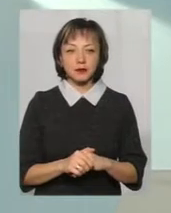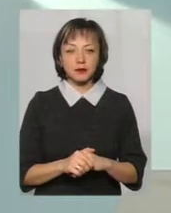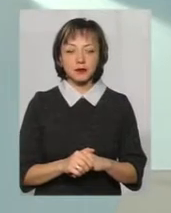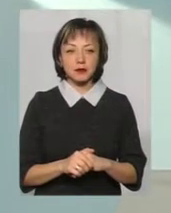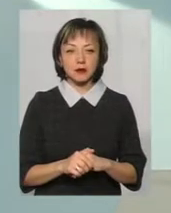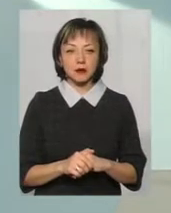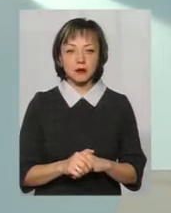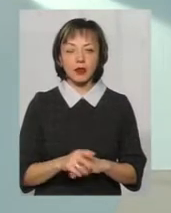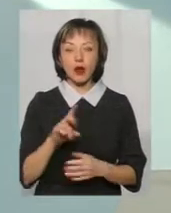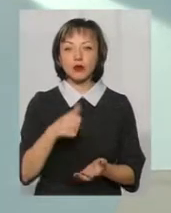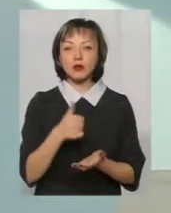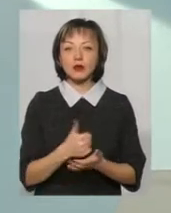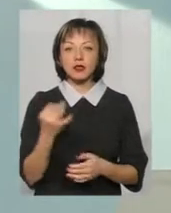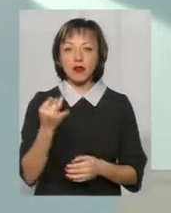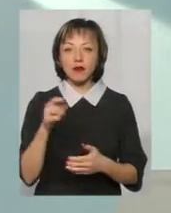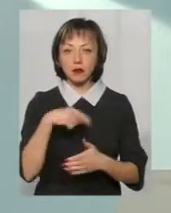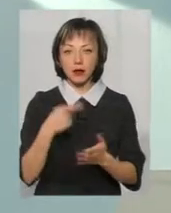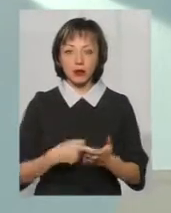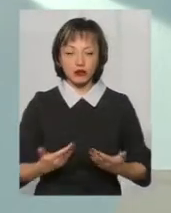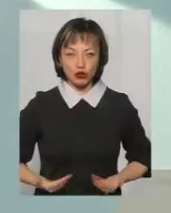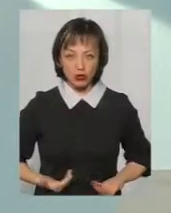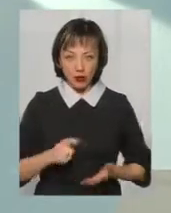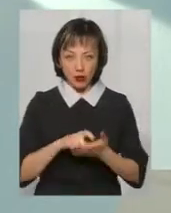І найосновніше їх цікавить питання житла.